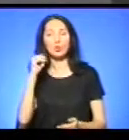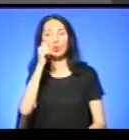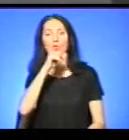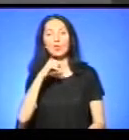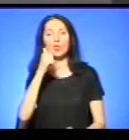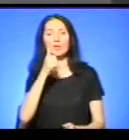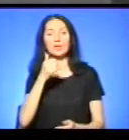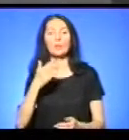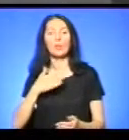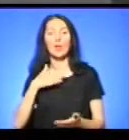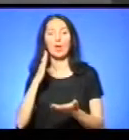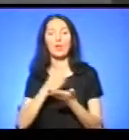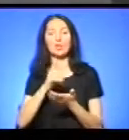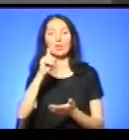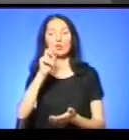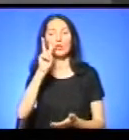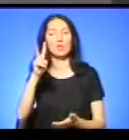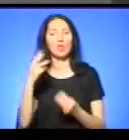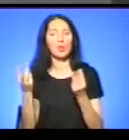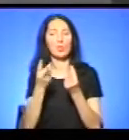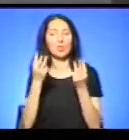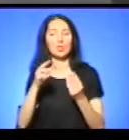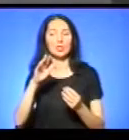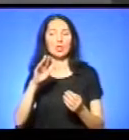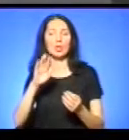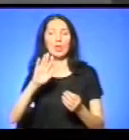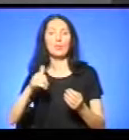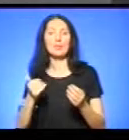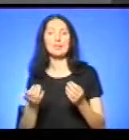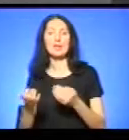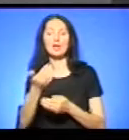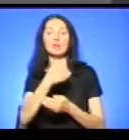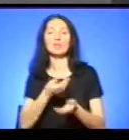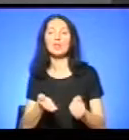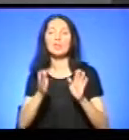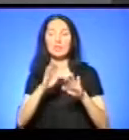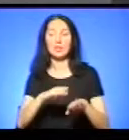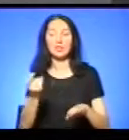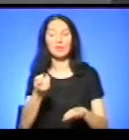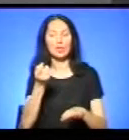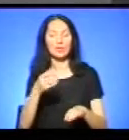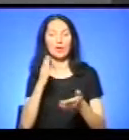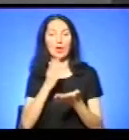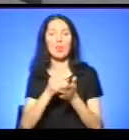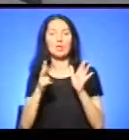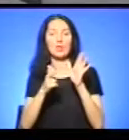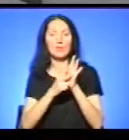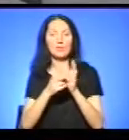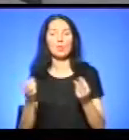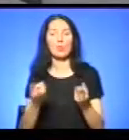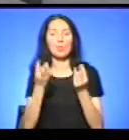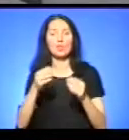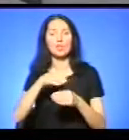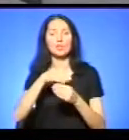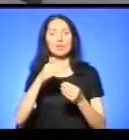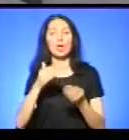ми мали 102 пожежі післяжневних залишків зернових, мали 8 пожеж на хлібних масивах. Тобто, минулий рік